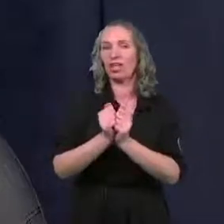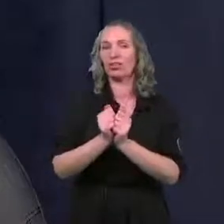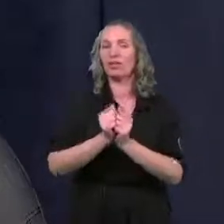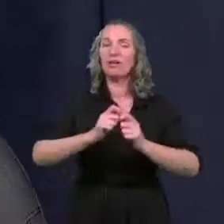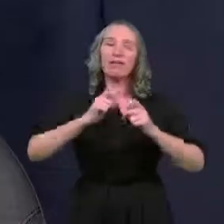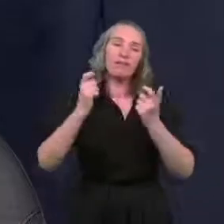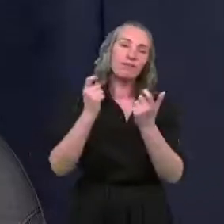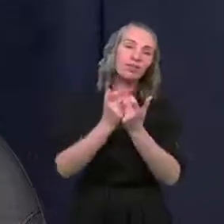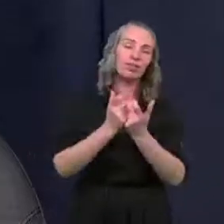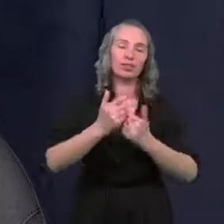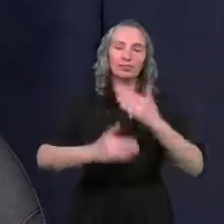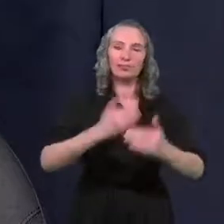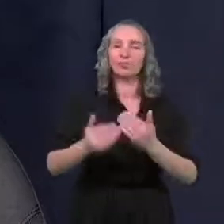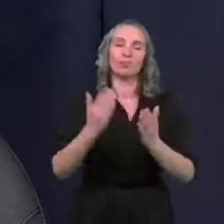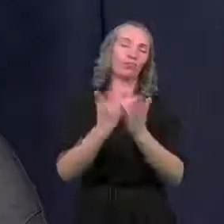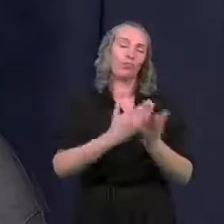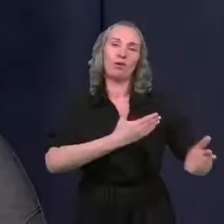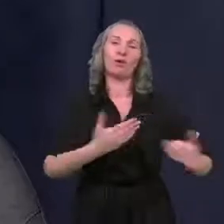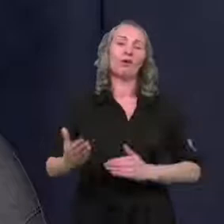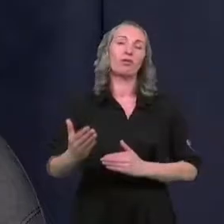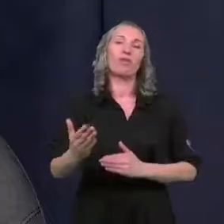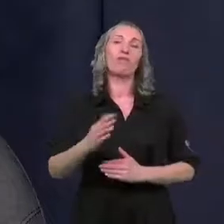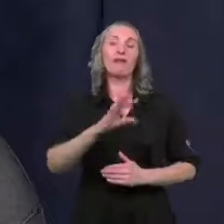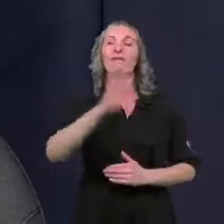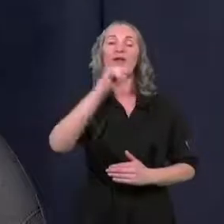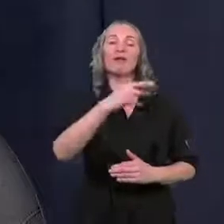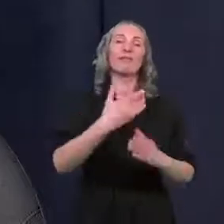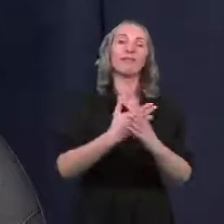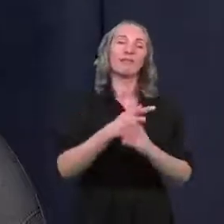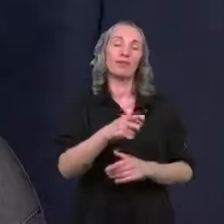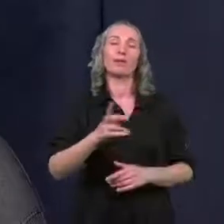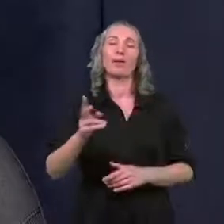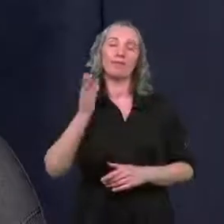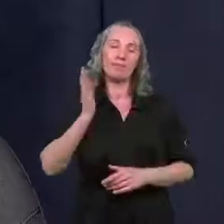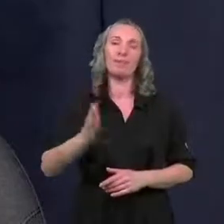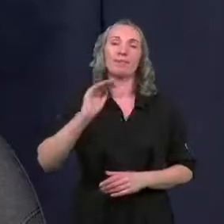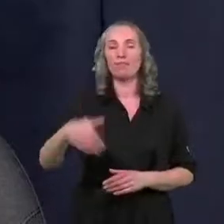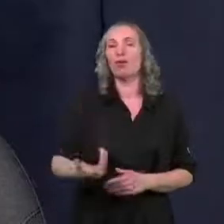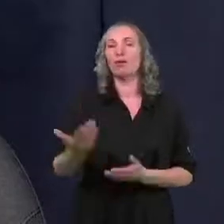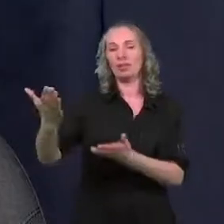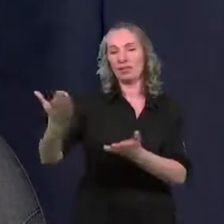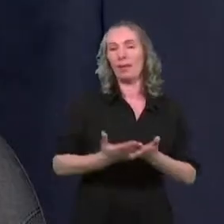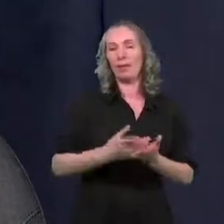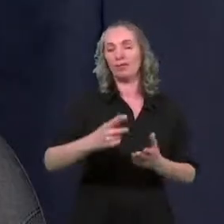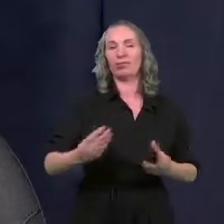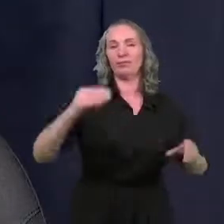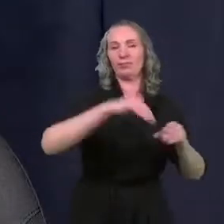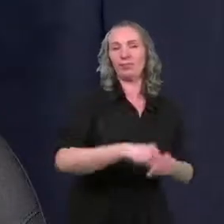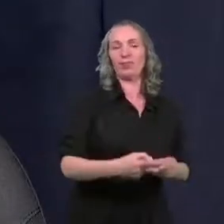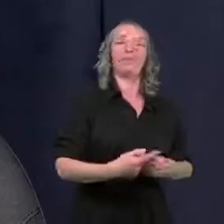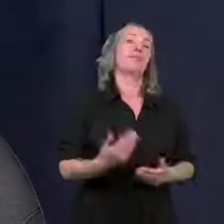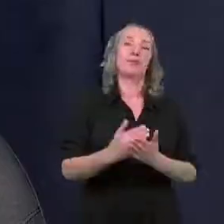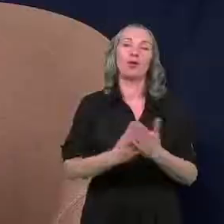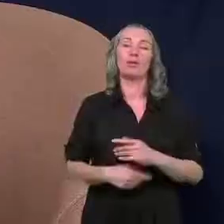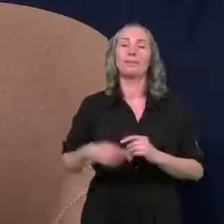wszystkie procedury zostaną dopięte. Wyłonimy operatora i wtedy będziemy mogli już naprawdę zaprosić Państwa do uczestnictwa. Tak,